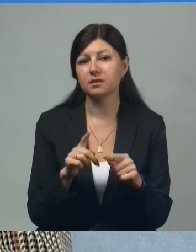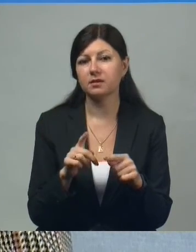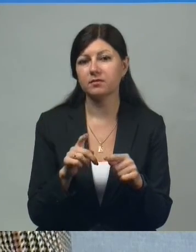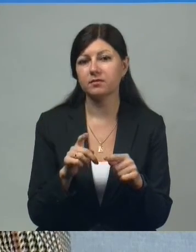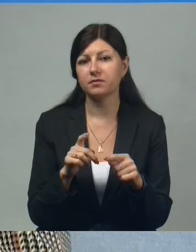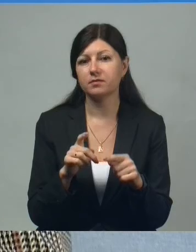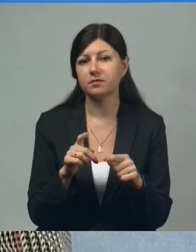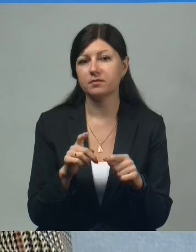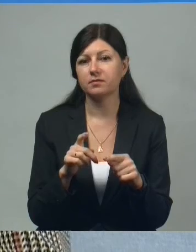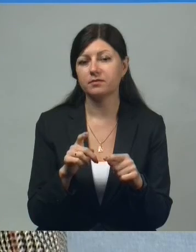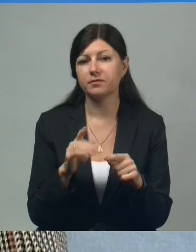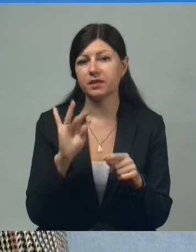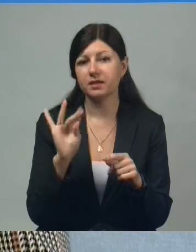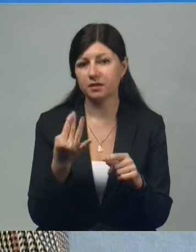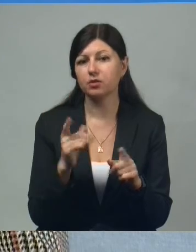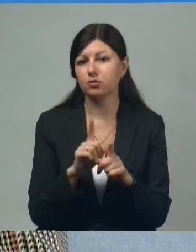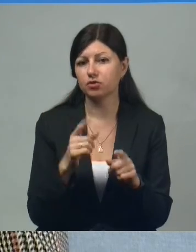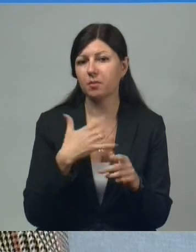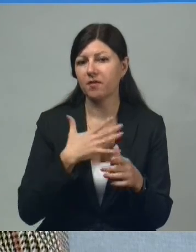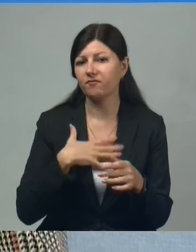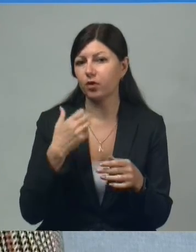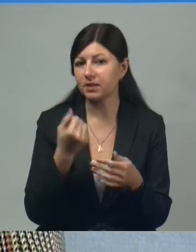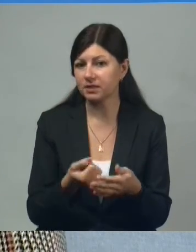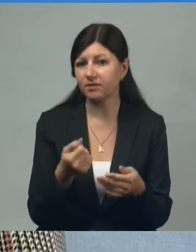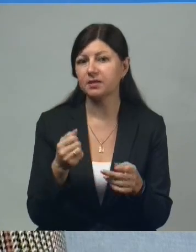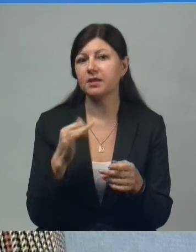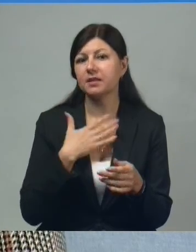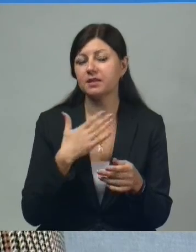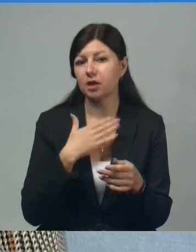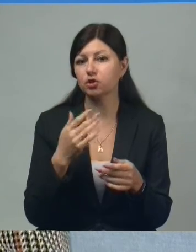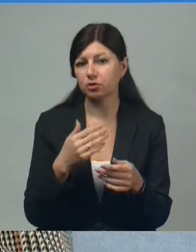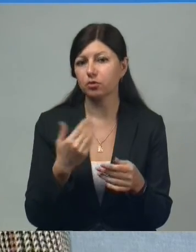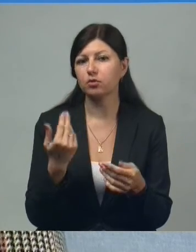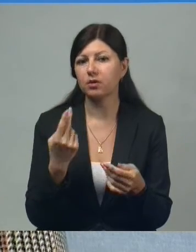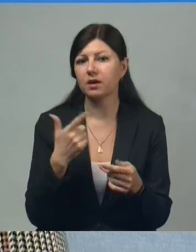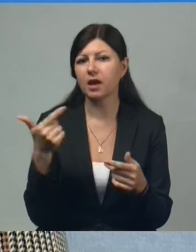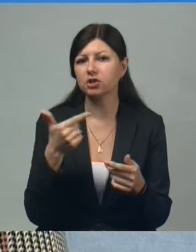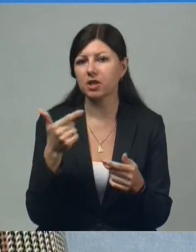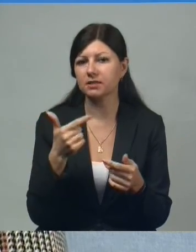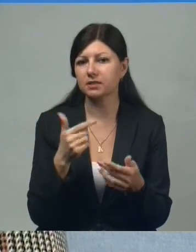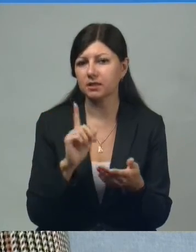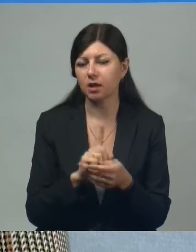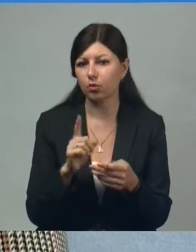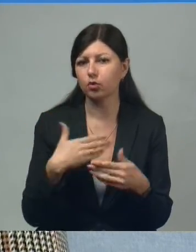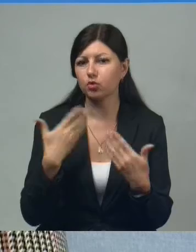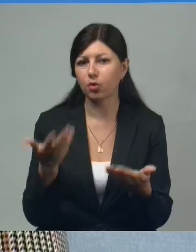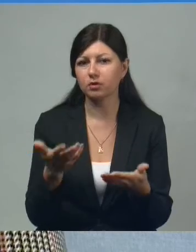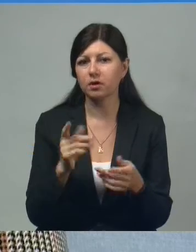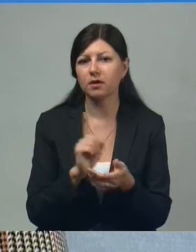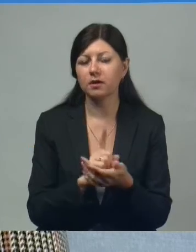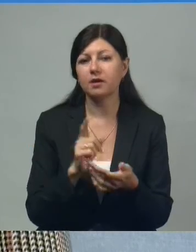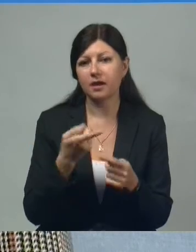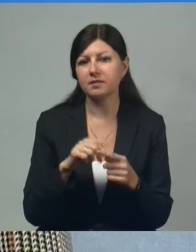Это, скажем так, и воля изъявления, и наш гражданский долг, и в то же время, вы знаете, это такое все равно